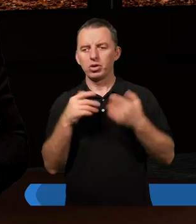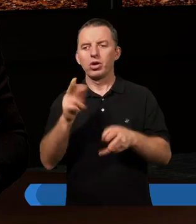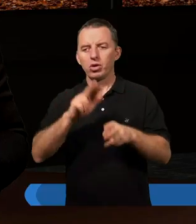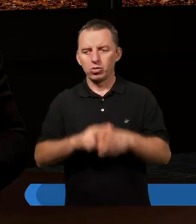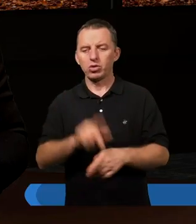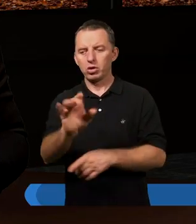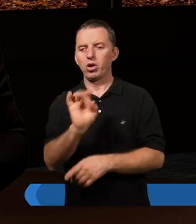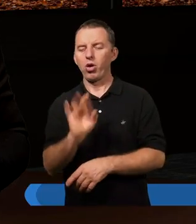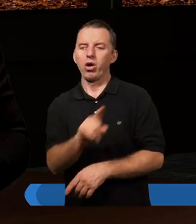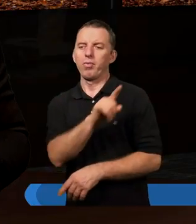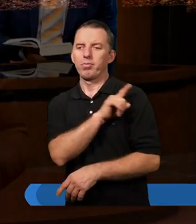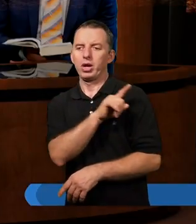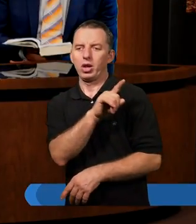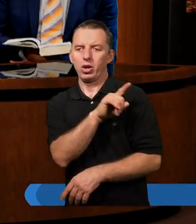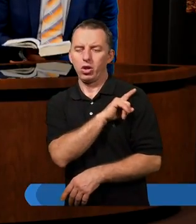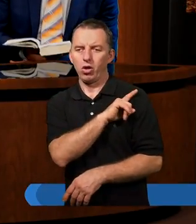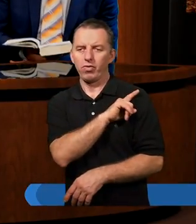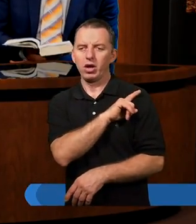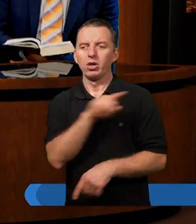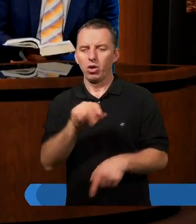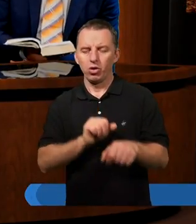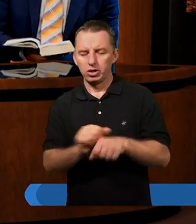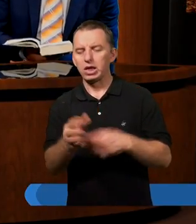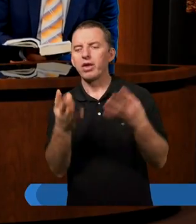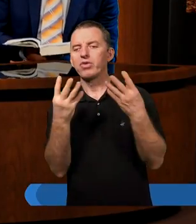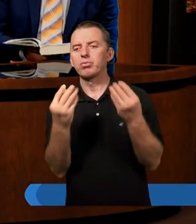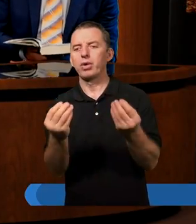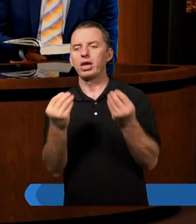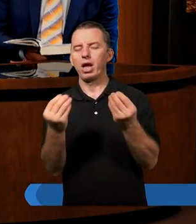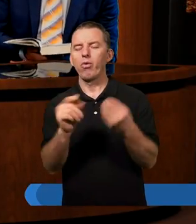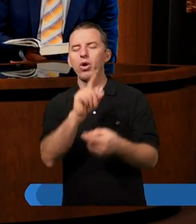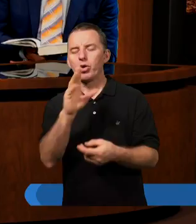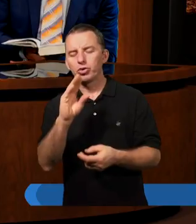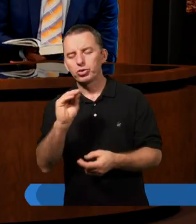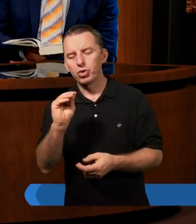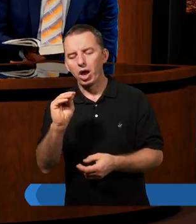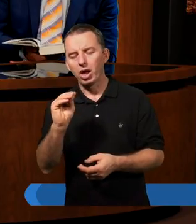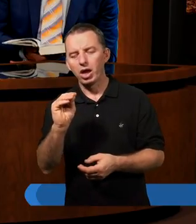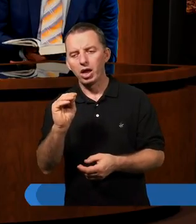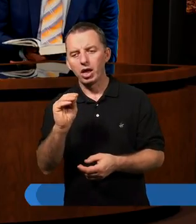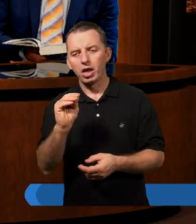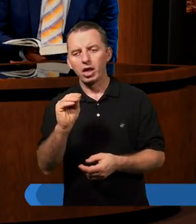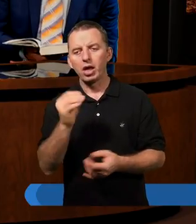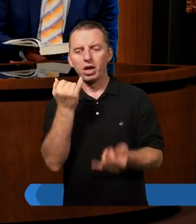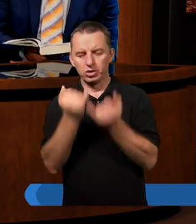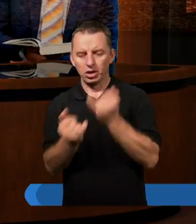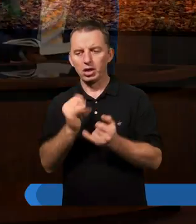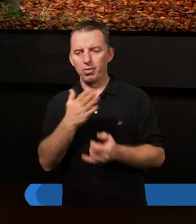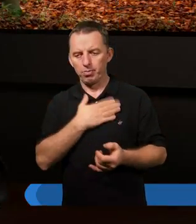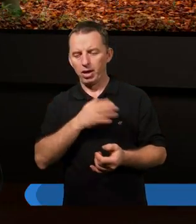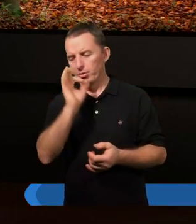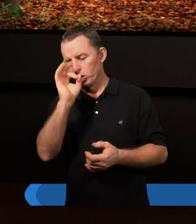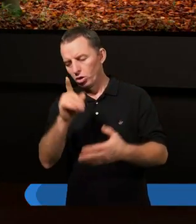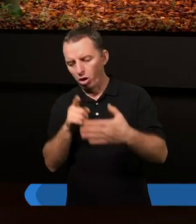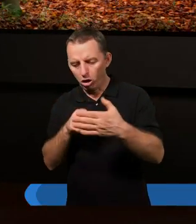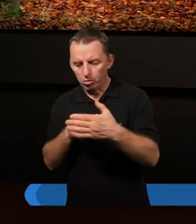go pilnował. Wiecie, to chyba jest wspaniałe, że jeżeli mamy dobry cel